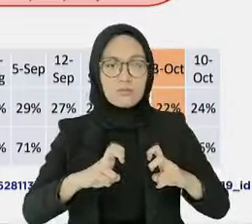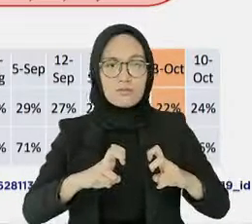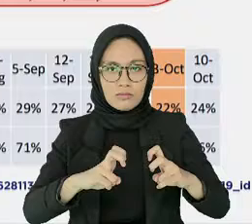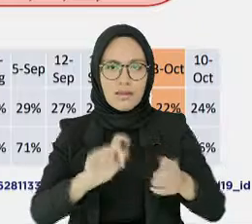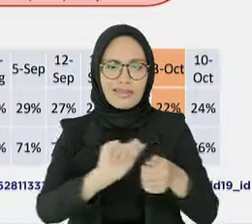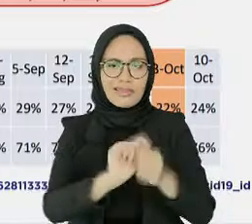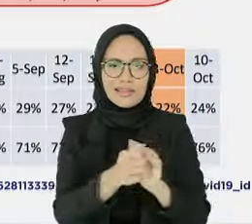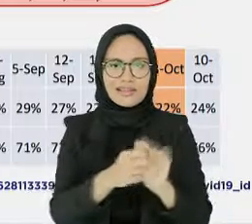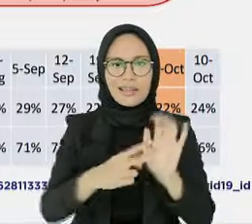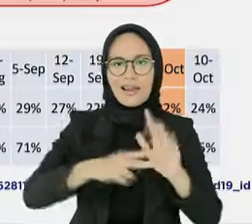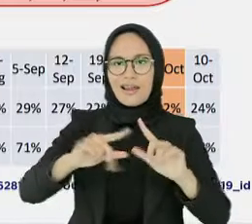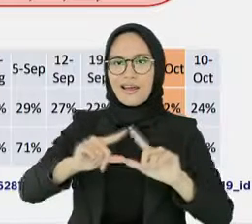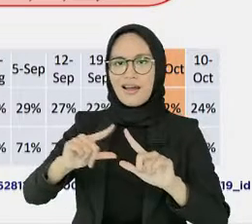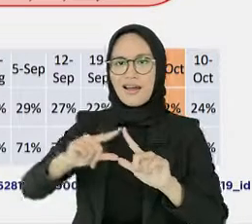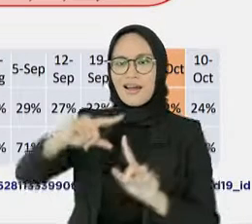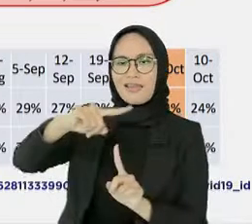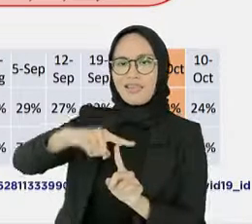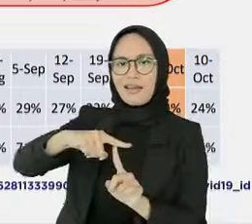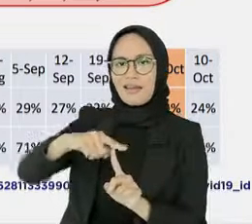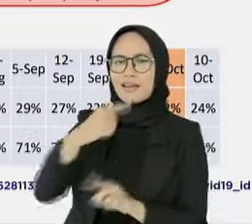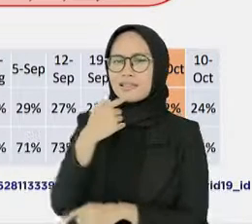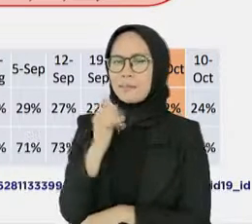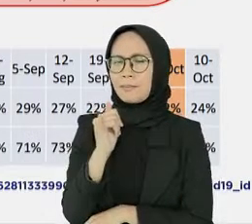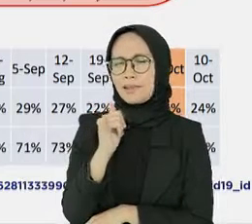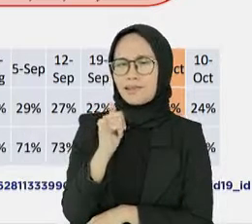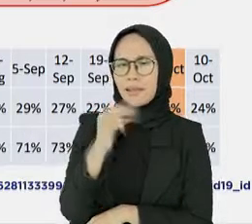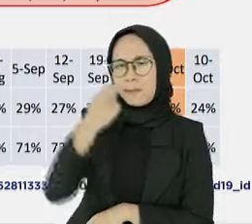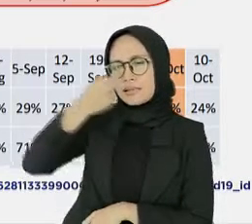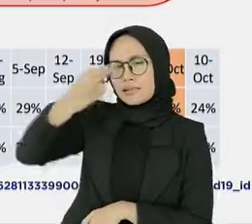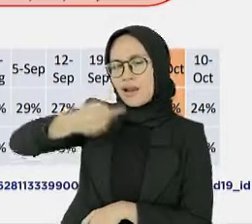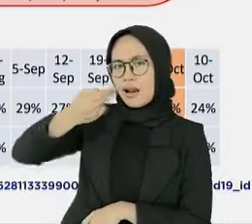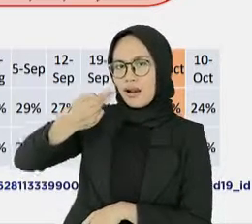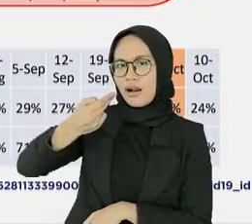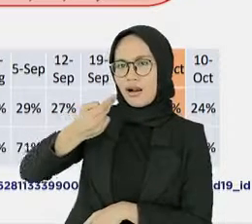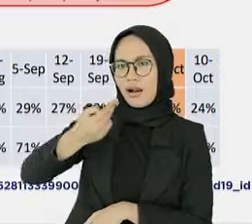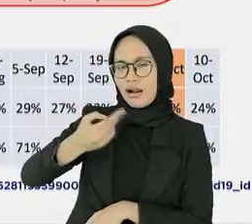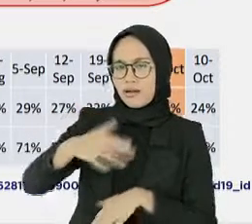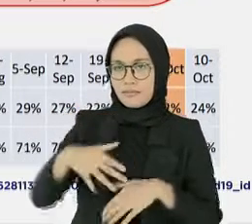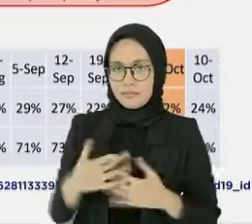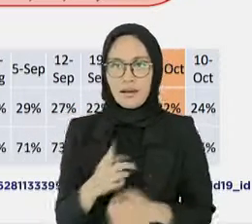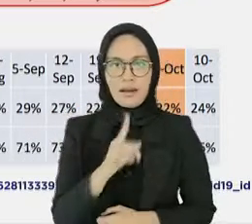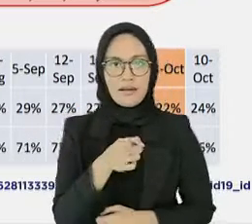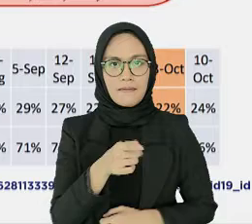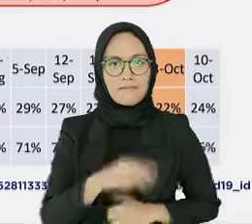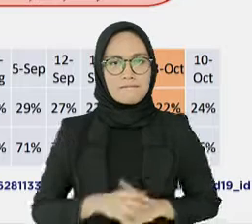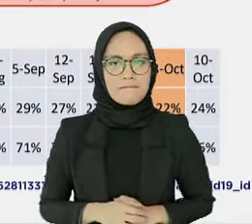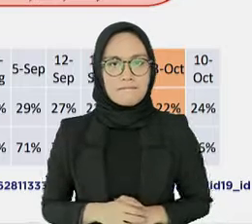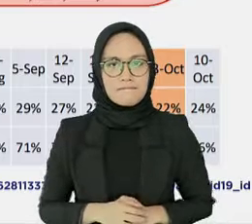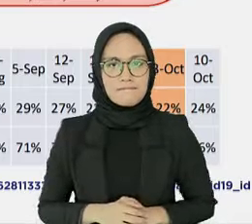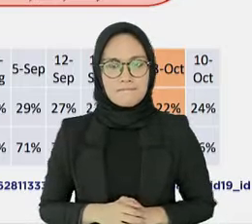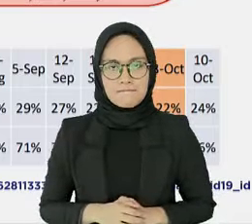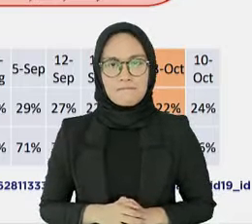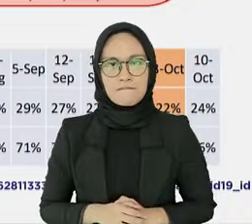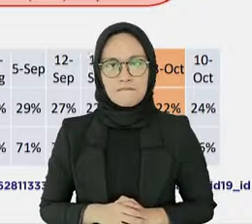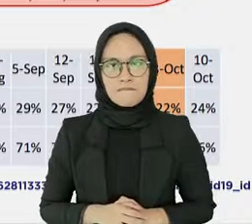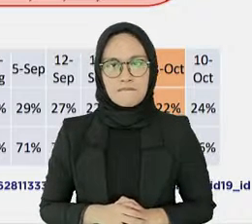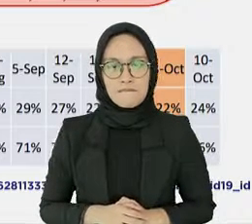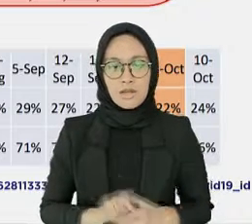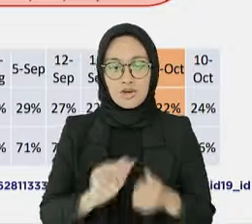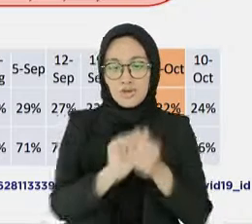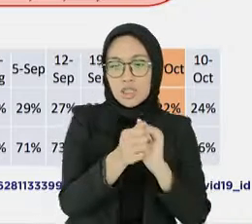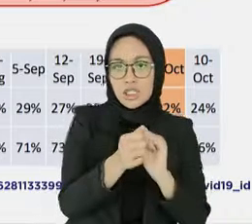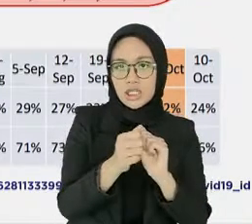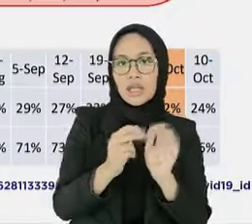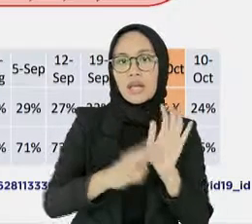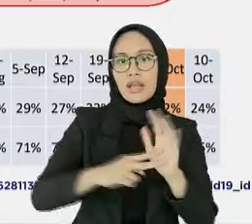NAAT seperti PCR dan TCM atau tes cepat molekuler. Tes deteksi NAAT